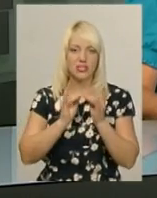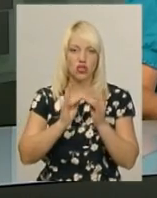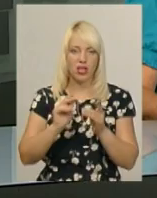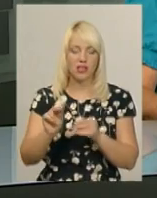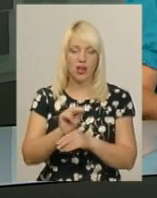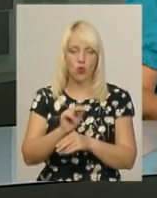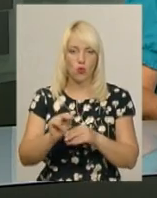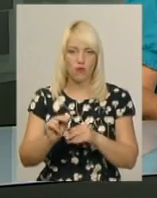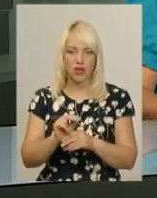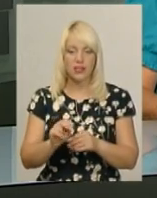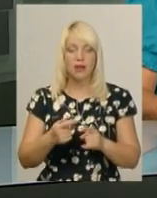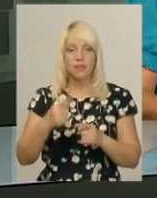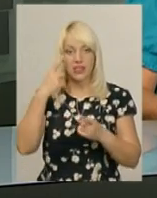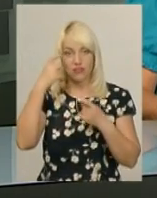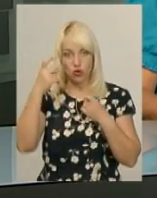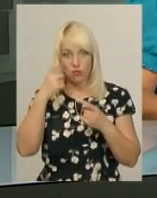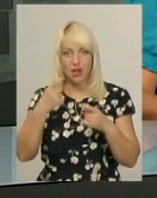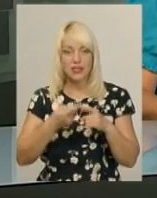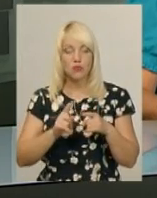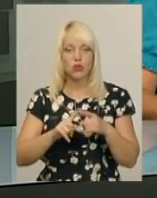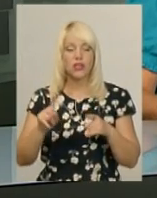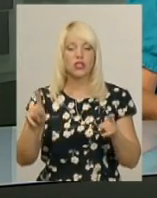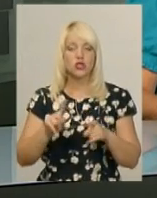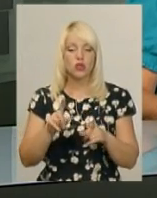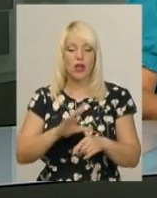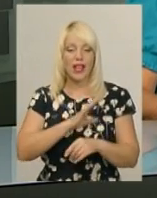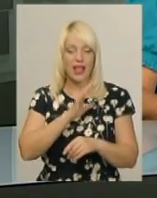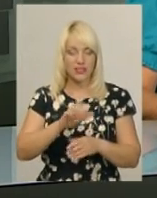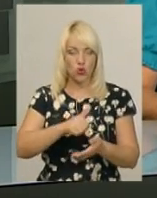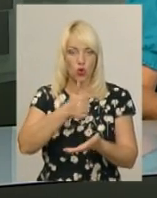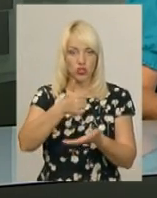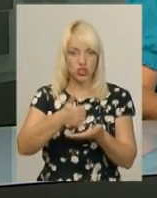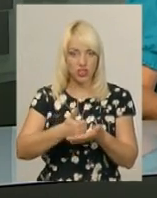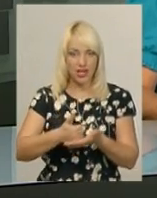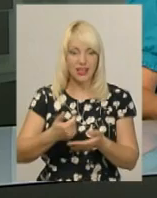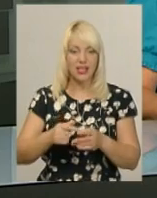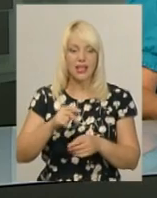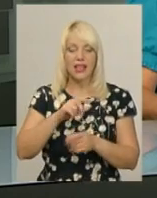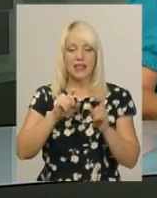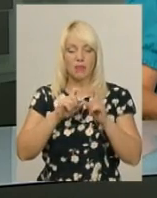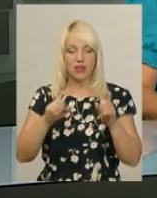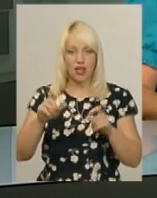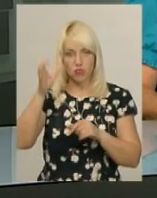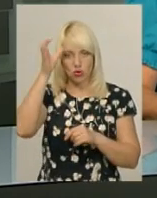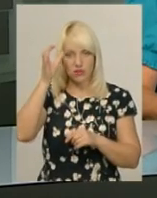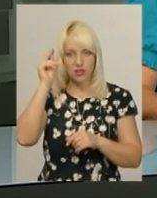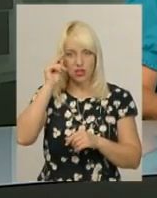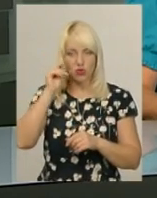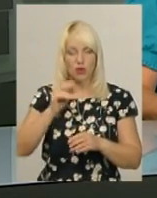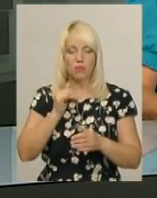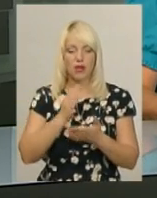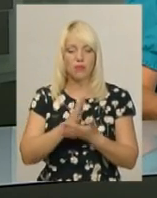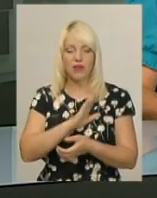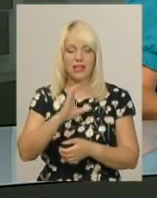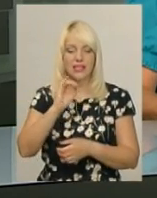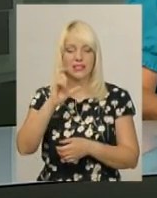Інформацією про те, що екс-очільник міського департаменту освіти та науки наразі перебуває не в СІЗО, а в лікарні, оприлюднив у Фейсбук